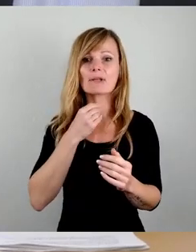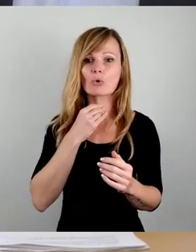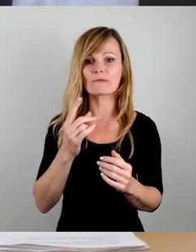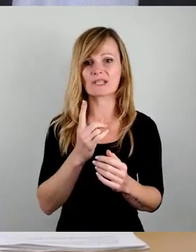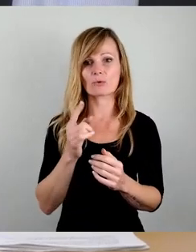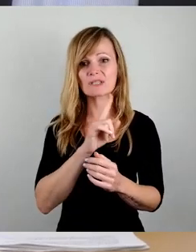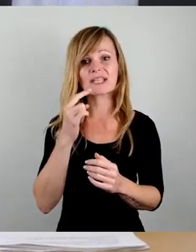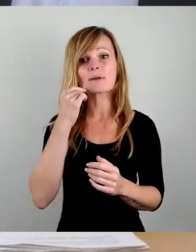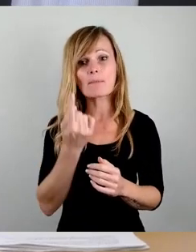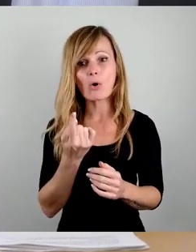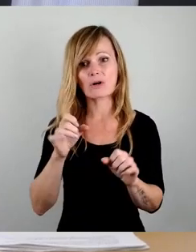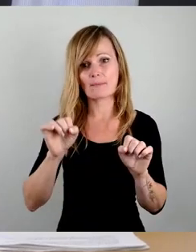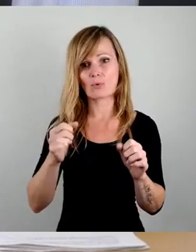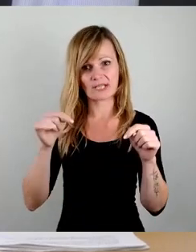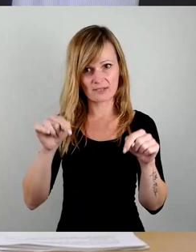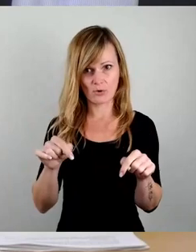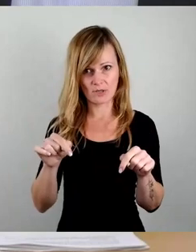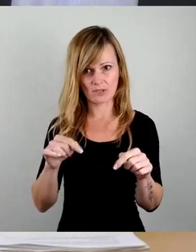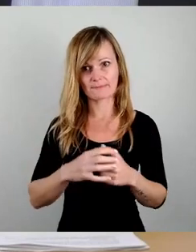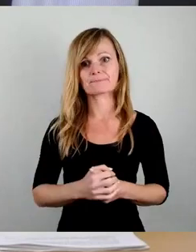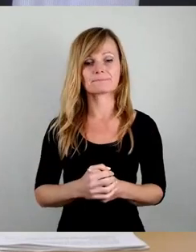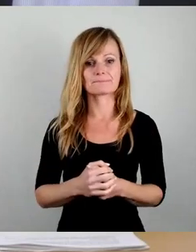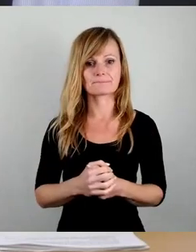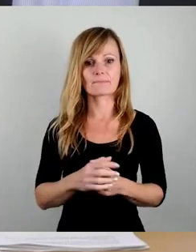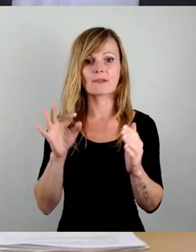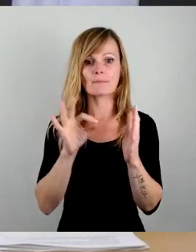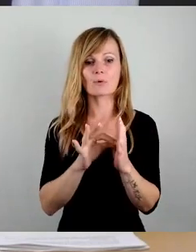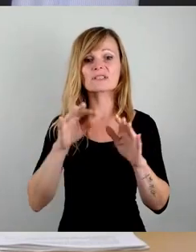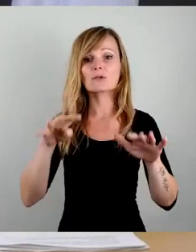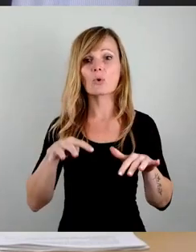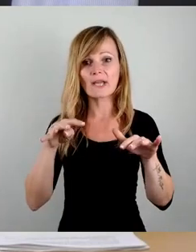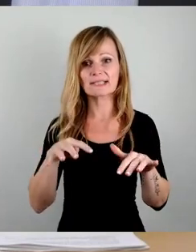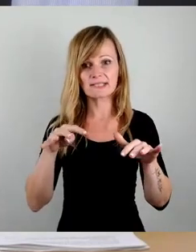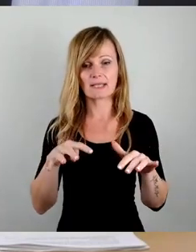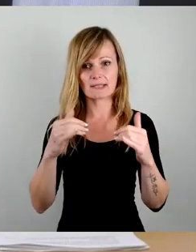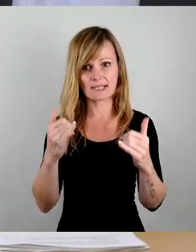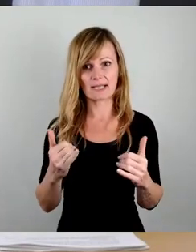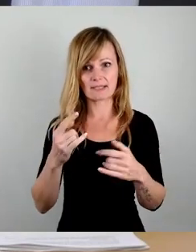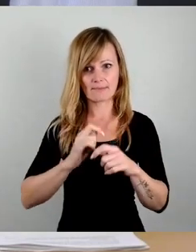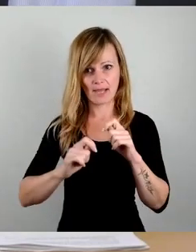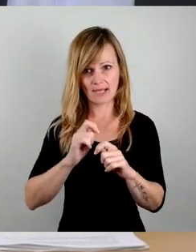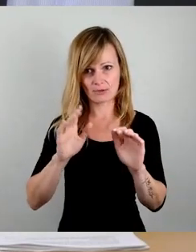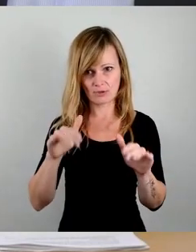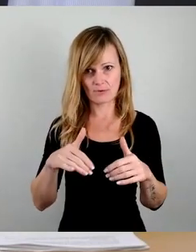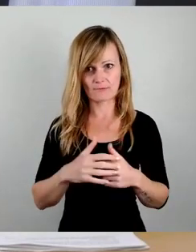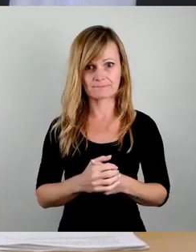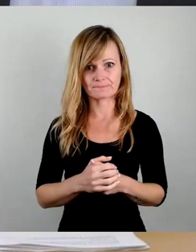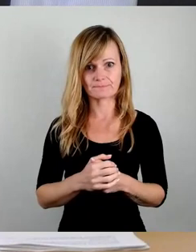da ist, dass wir den Punkt 19 jetzt behandeln dürfen. Die